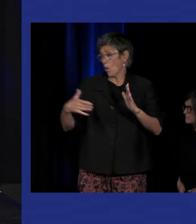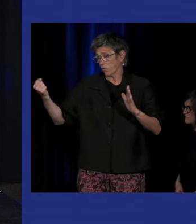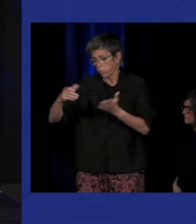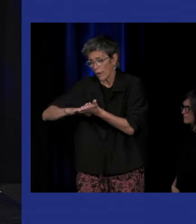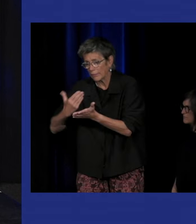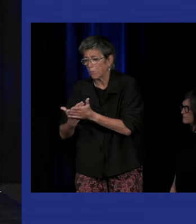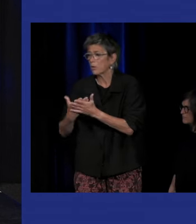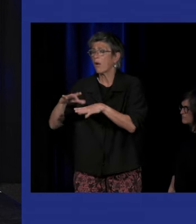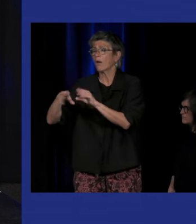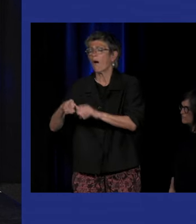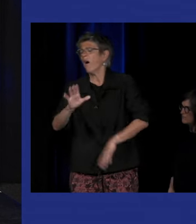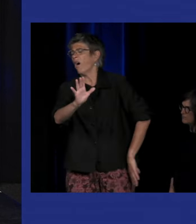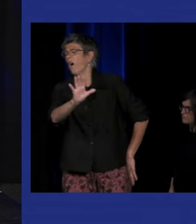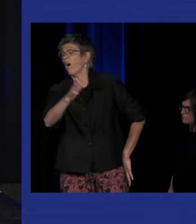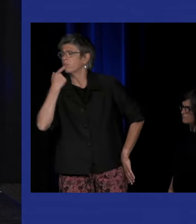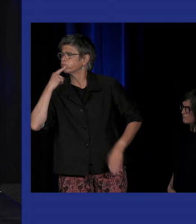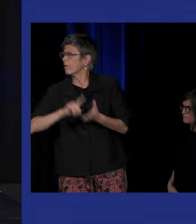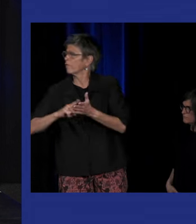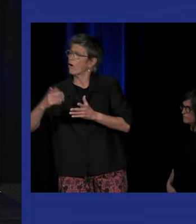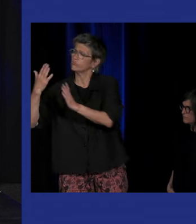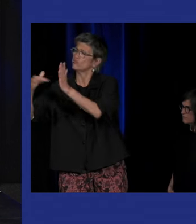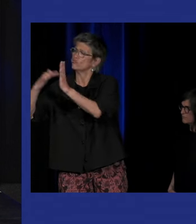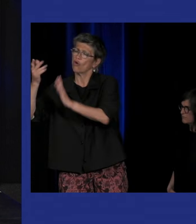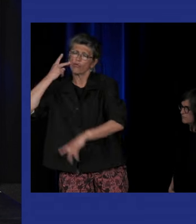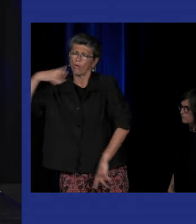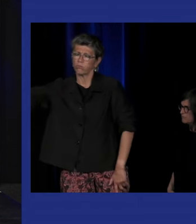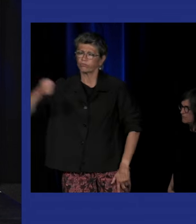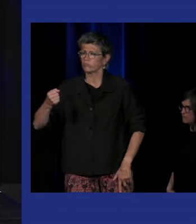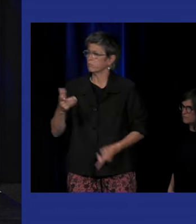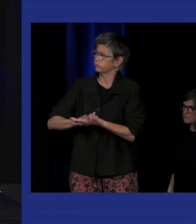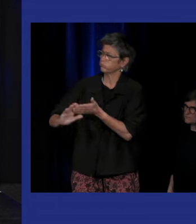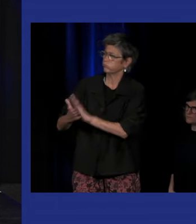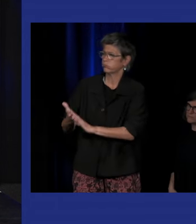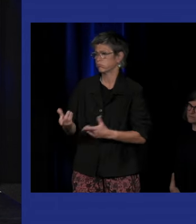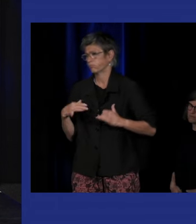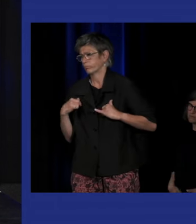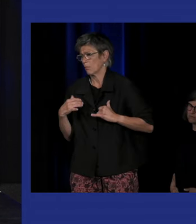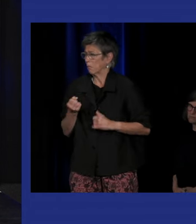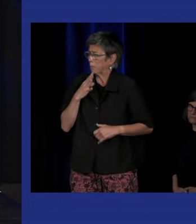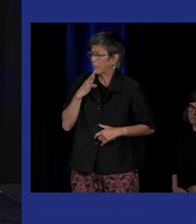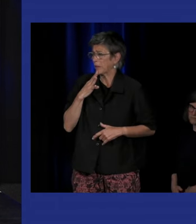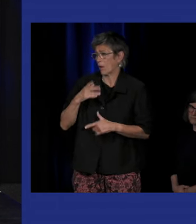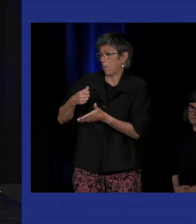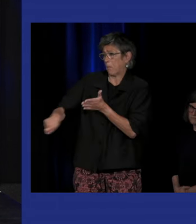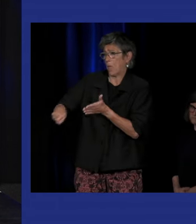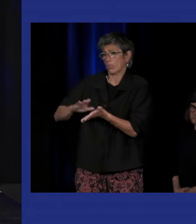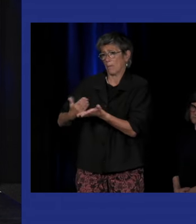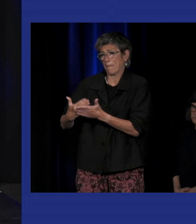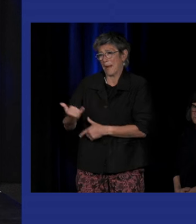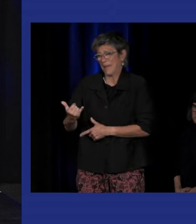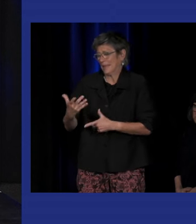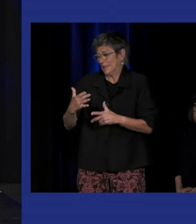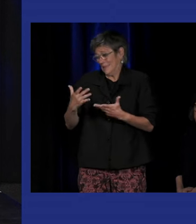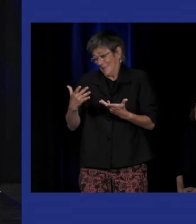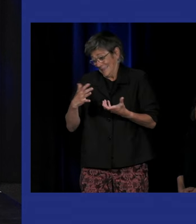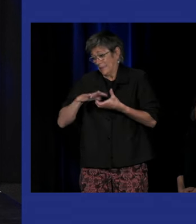il y a des équipes qui disent non je préfère prendre un chants-signeur entendant puisque j'économise la question des interprètes donc il y a aussi